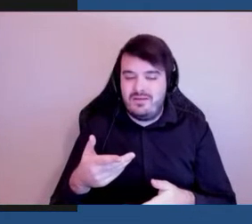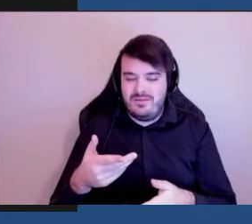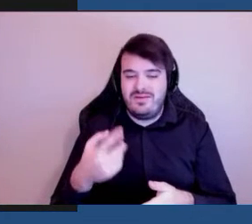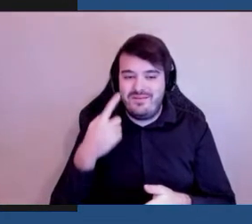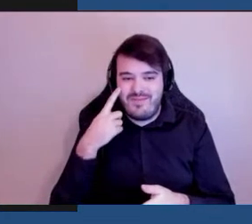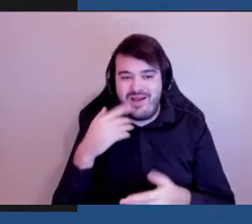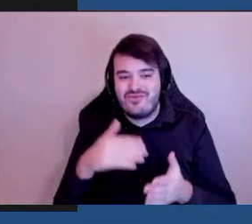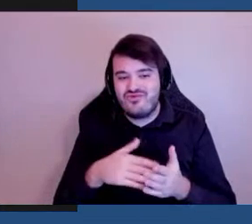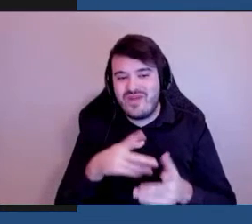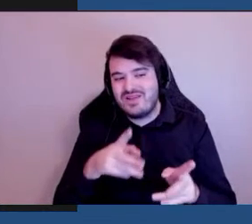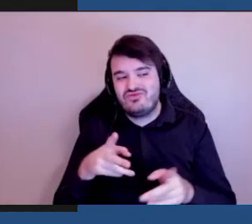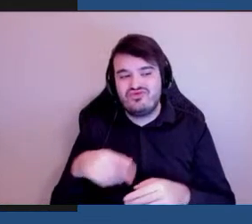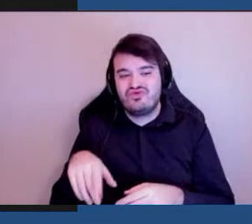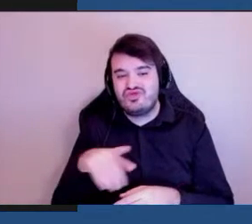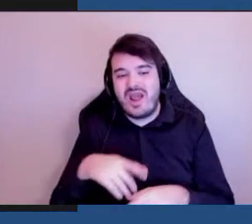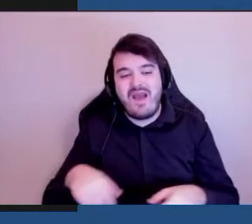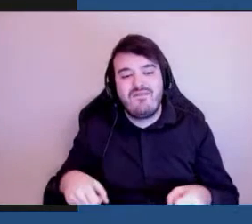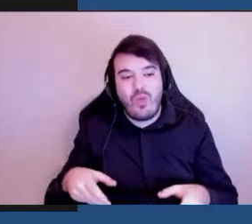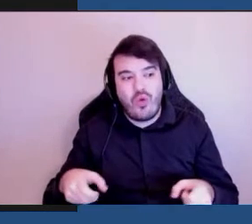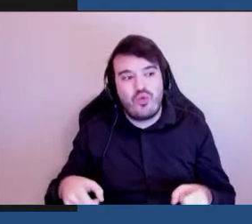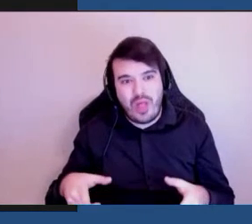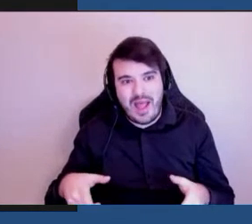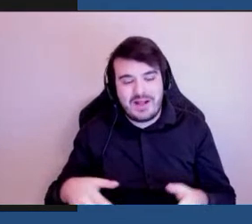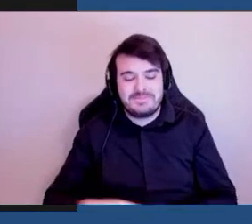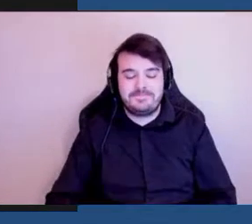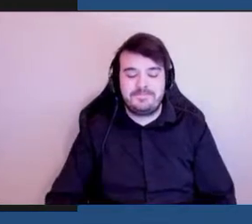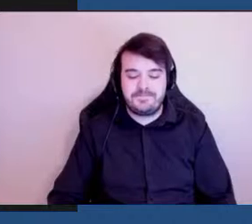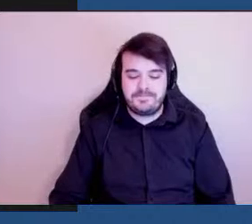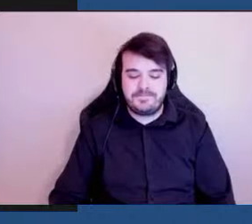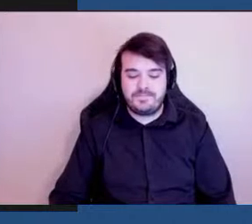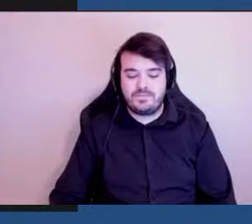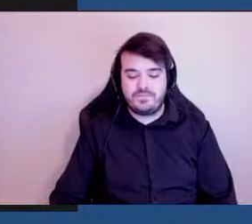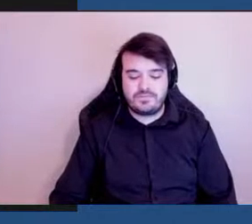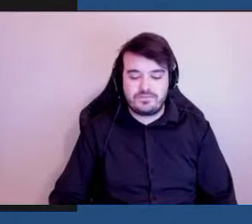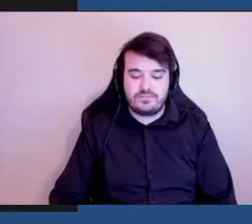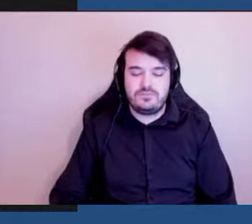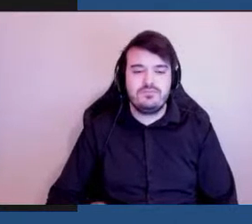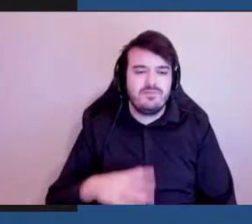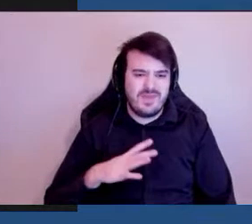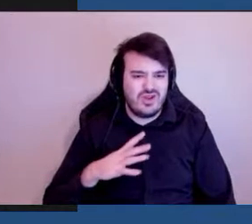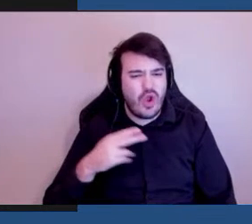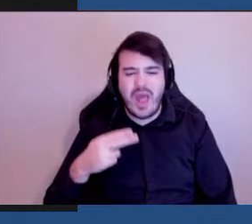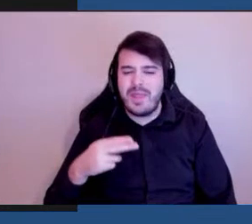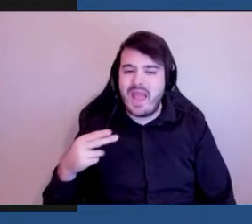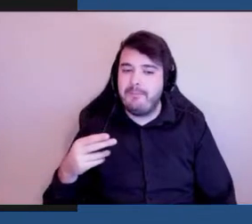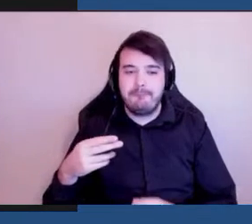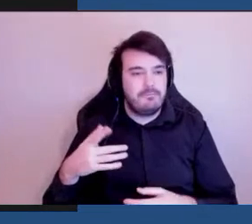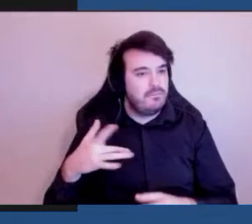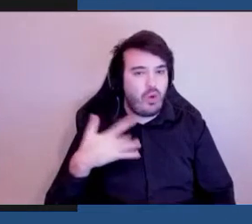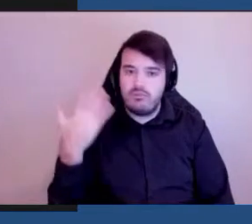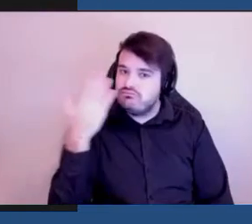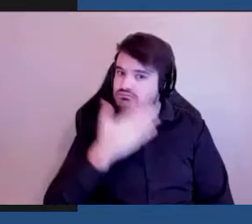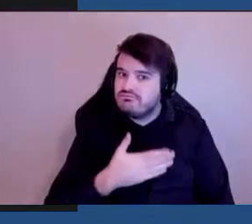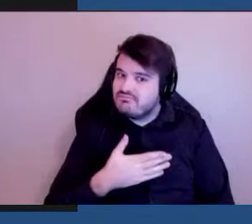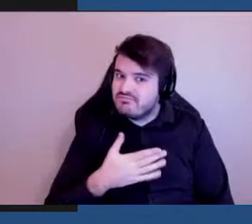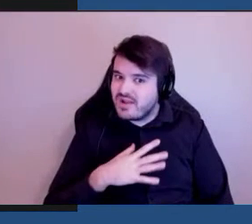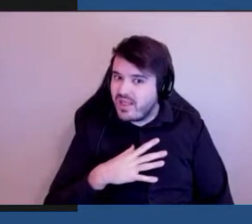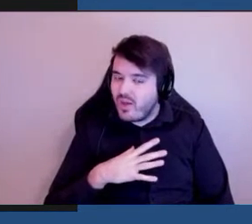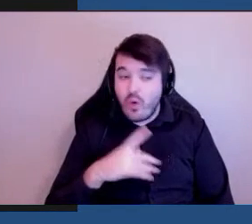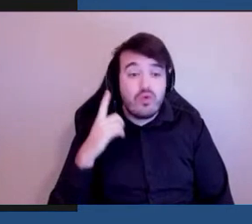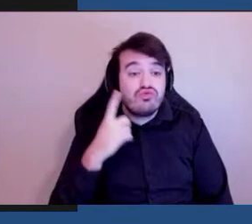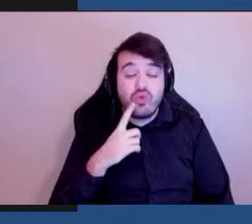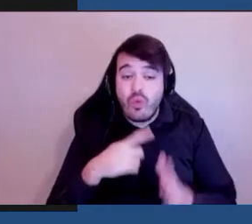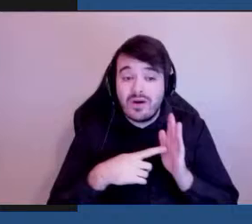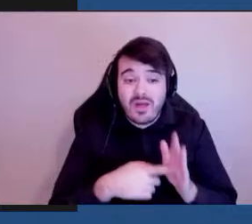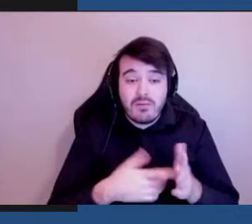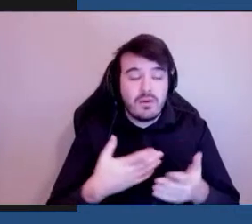gens finalement en fauteuil roulant. Mais il y a des handicaps beaucoup moins visibles. les gens qui sont sourds, qui sont